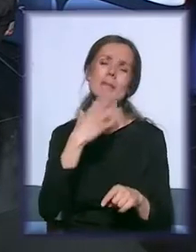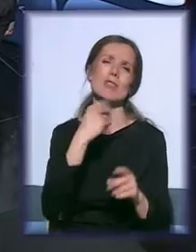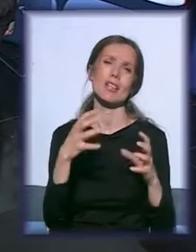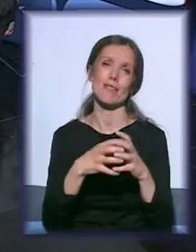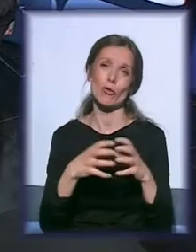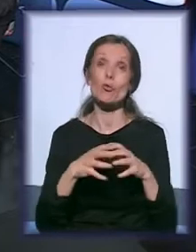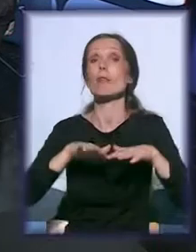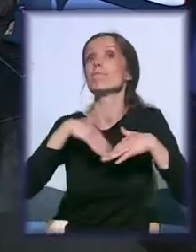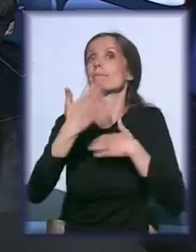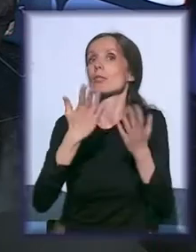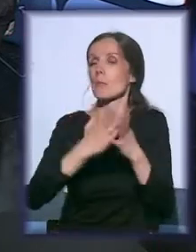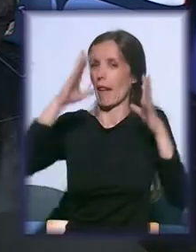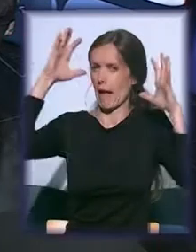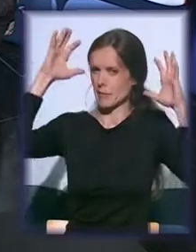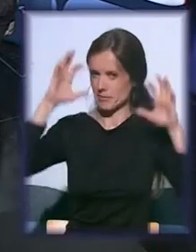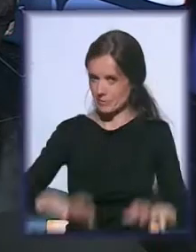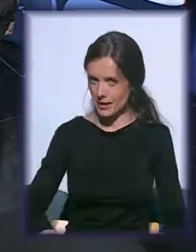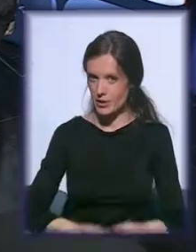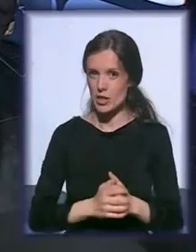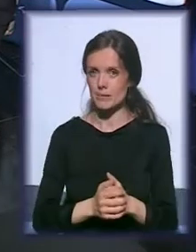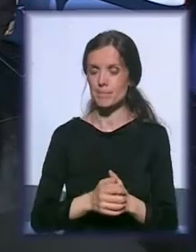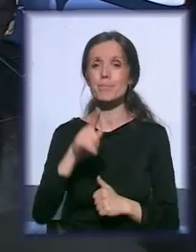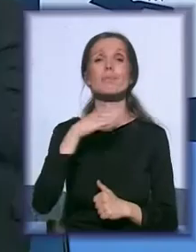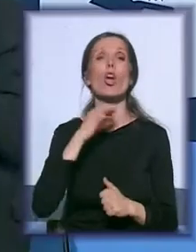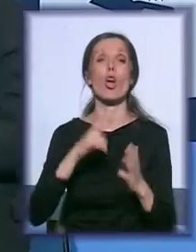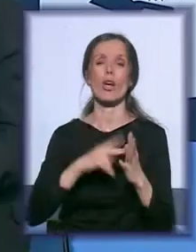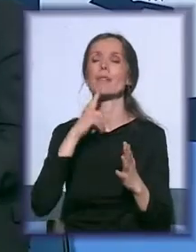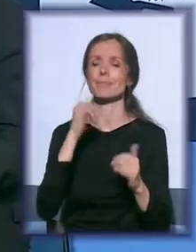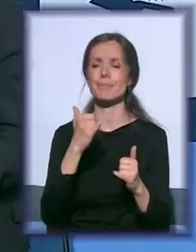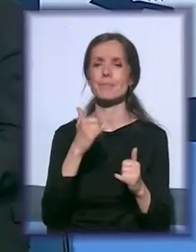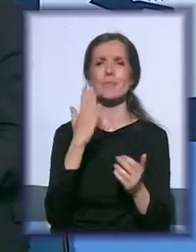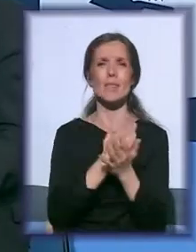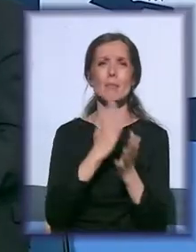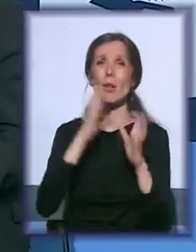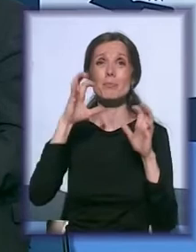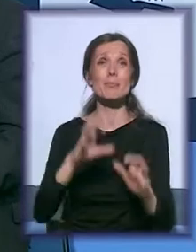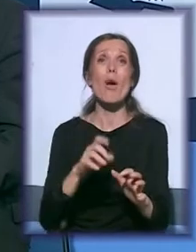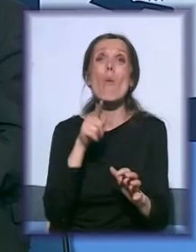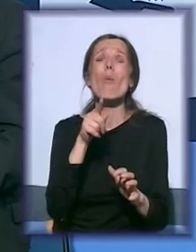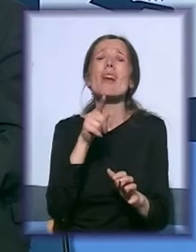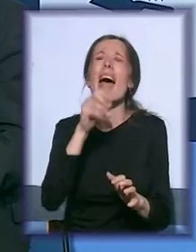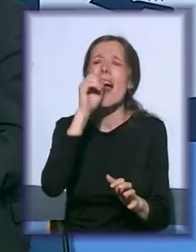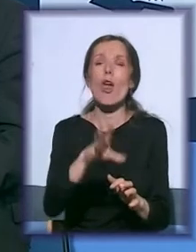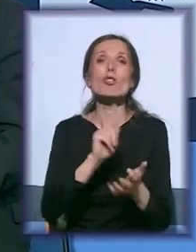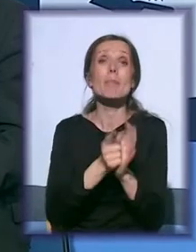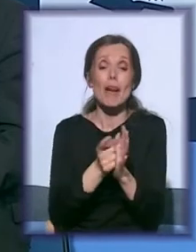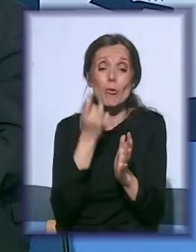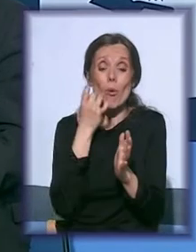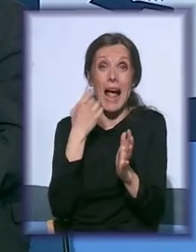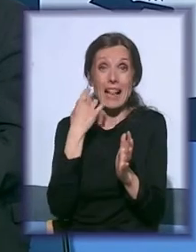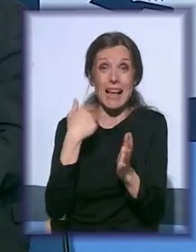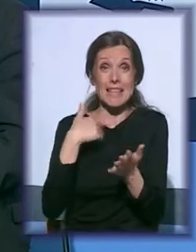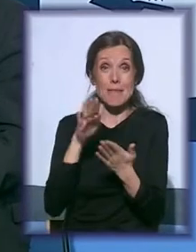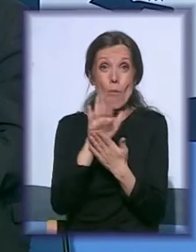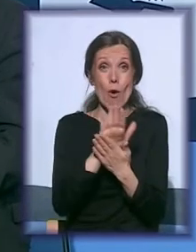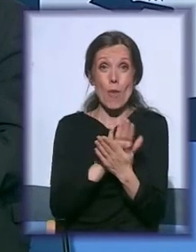Desila se kiša? A desilo se ne vreme u najnezgodnijem trenutku, znači u momentu kada smo krenuli